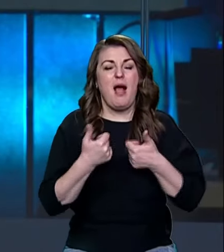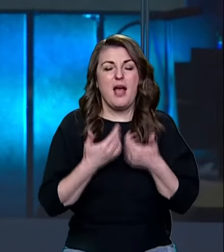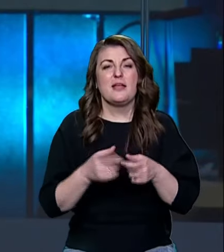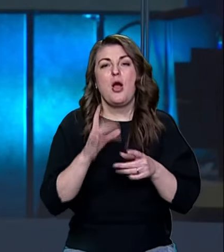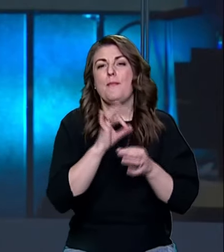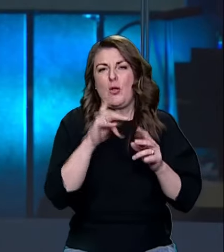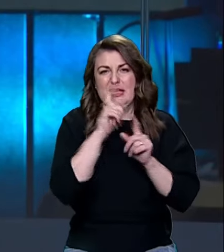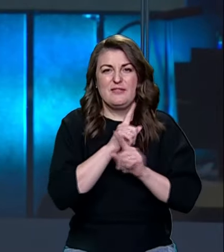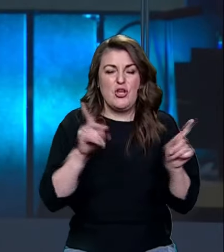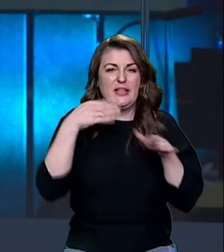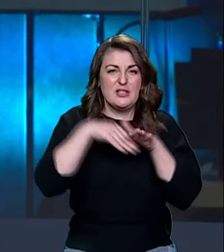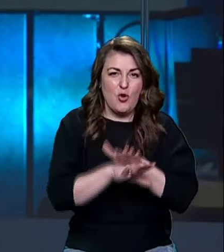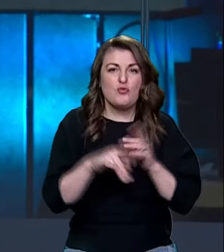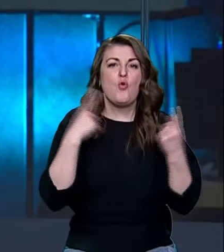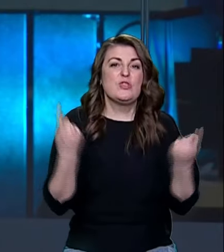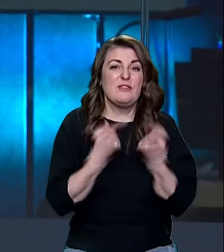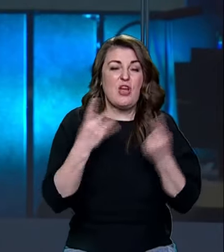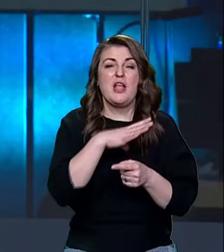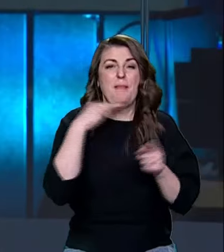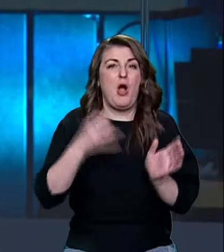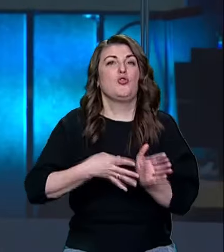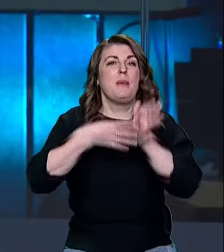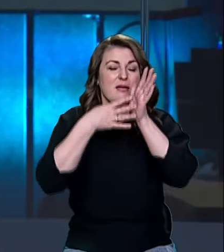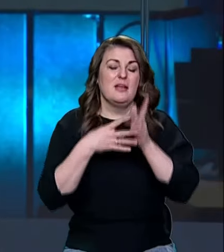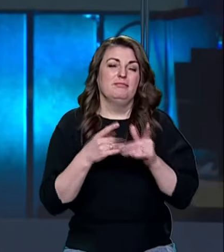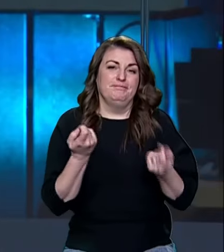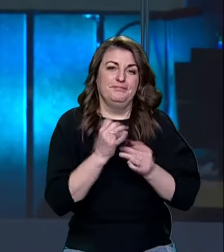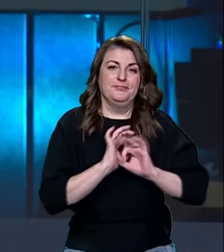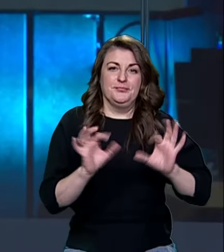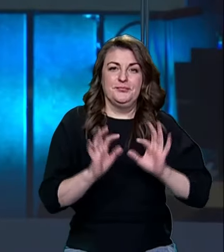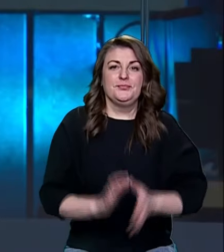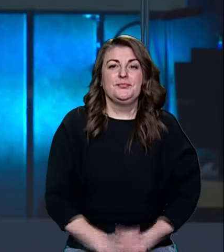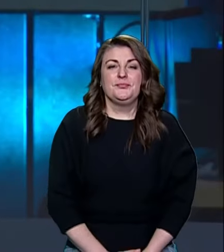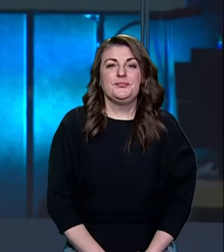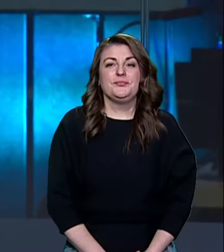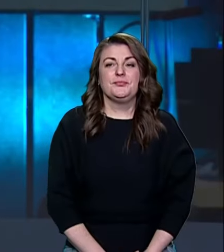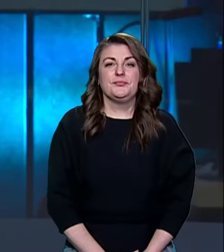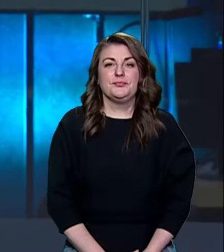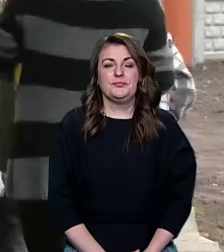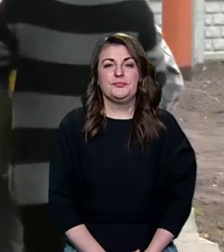Про незвичайне сховище у звичайній багатоповерхівці докладніше у сюжеті моїх колег.